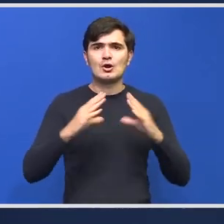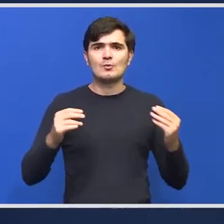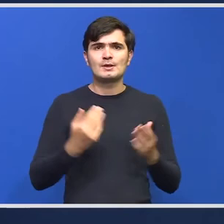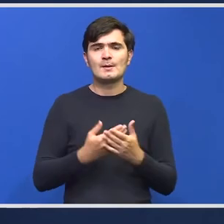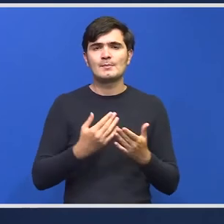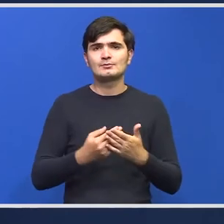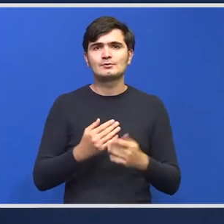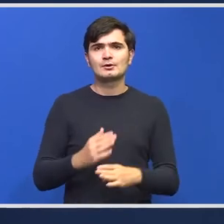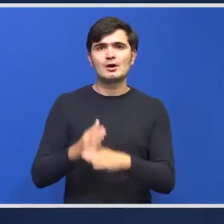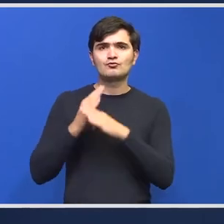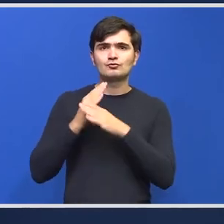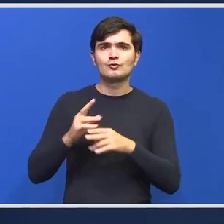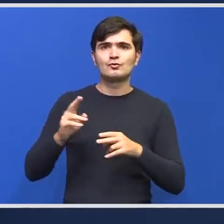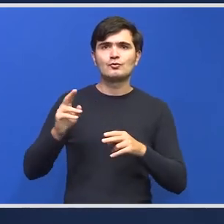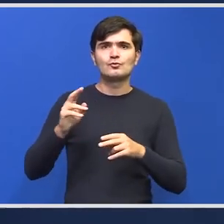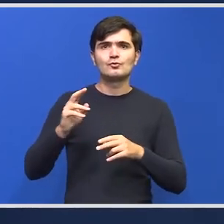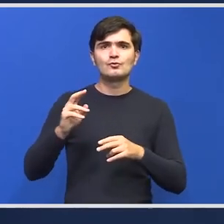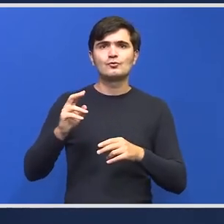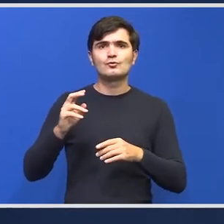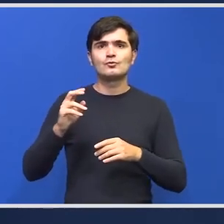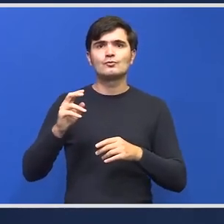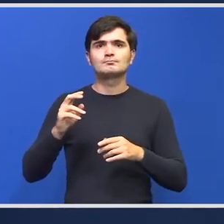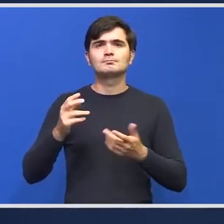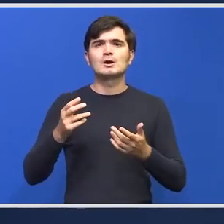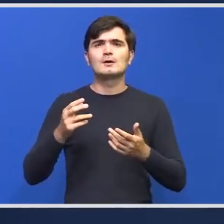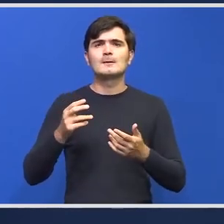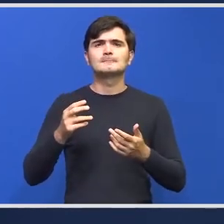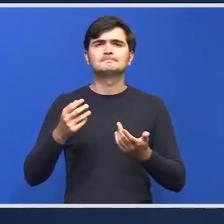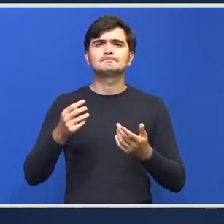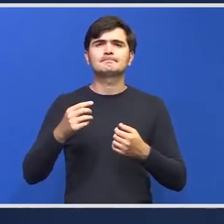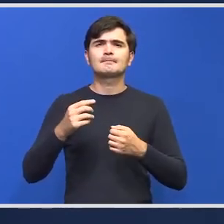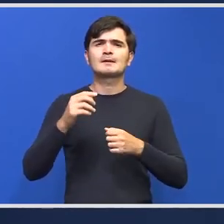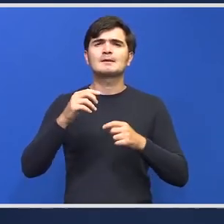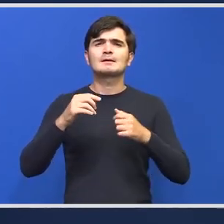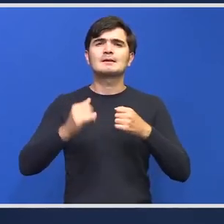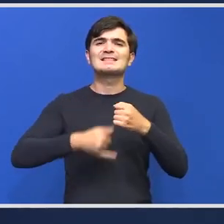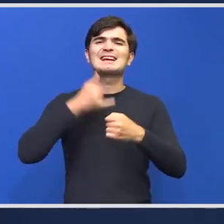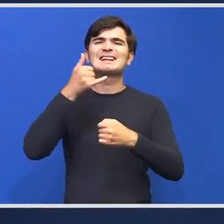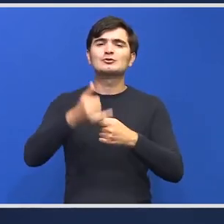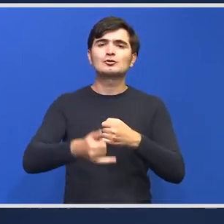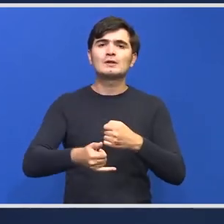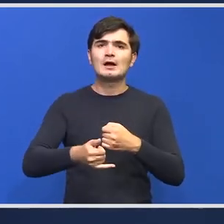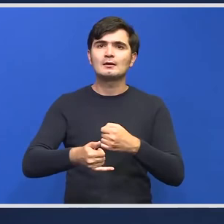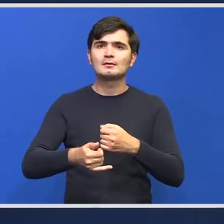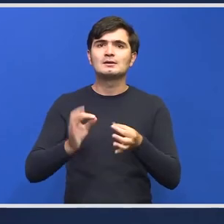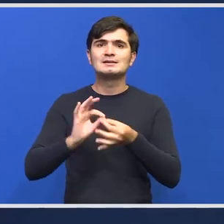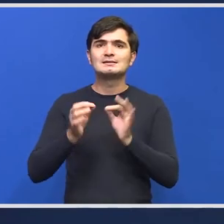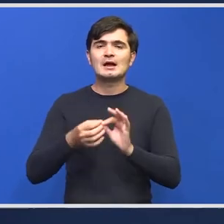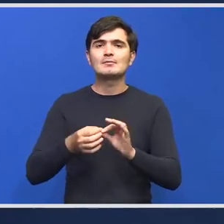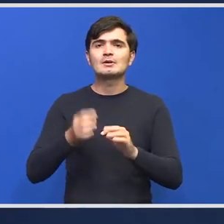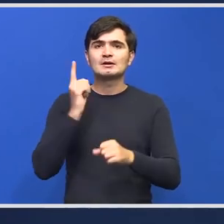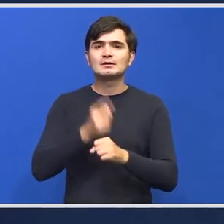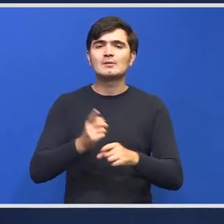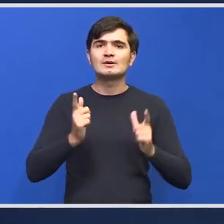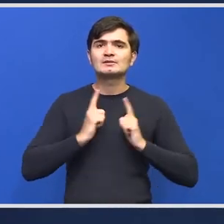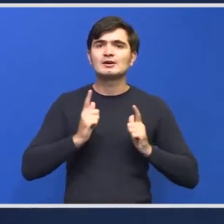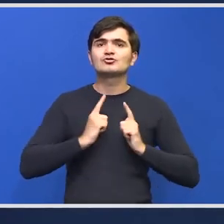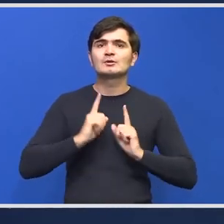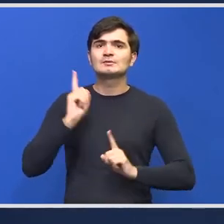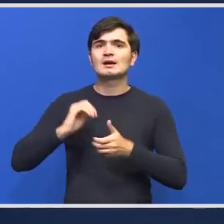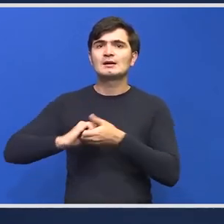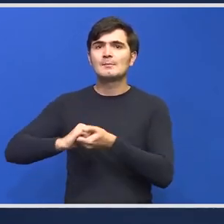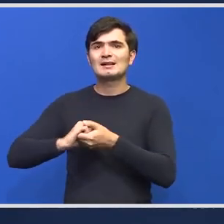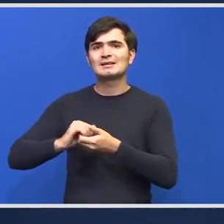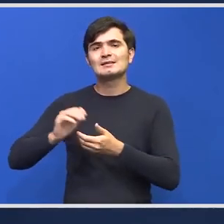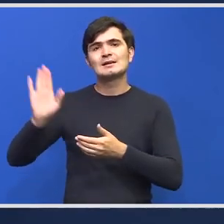internațional implică să aștepți să vezi dacă partenerii externi pot sau nu să susțină într-un moment